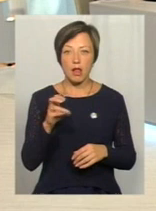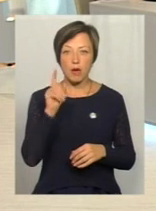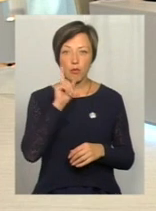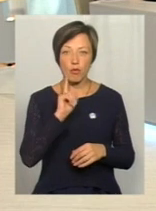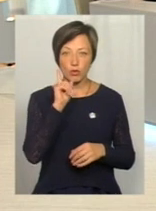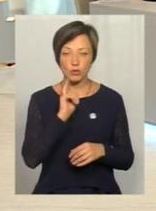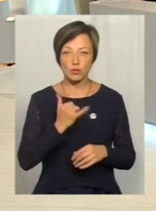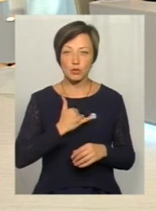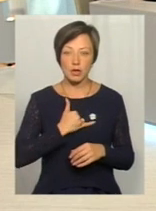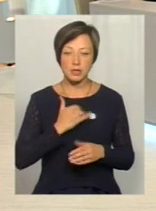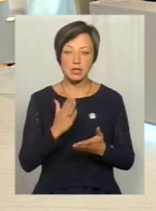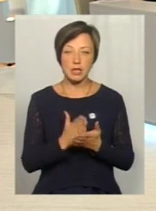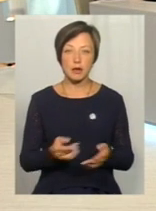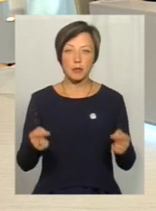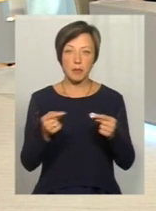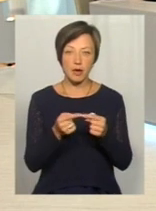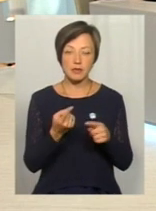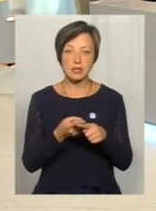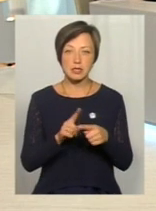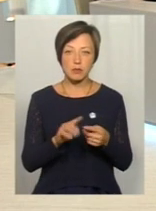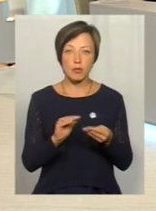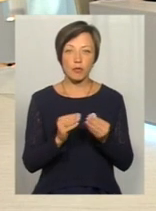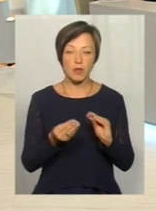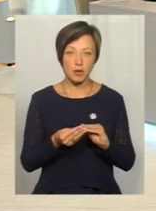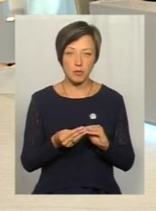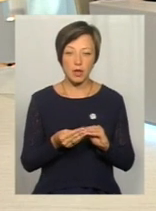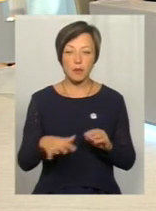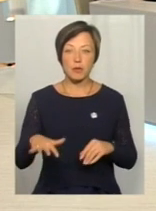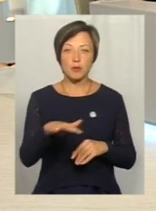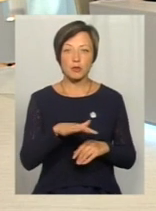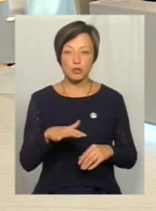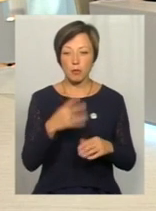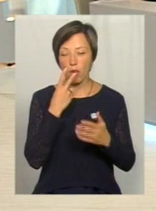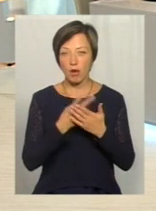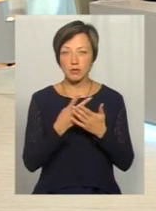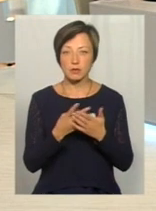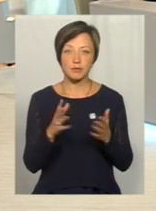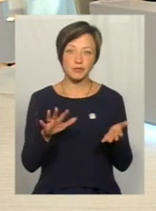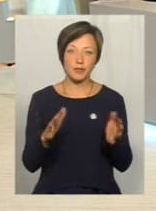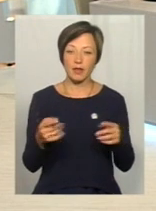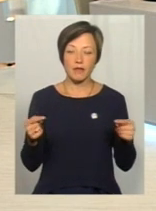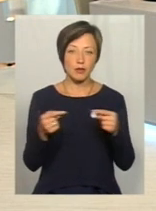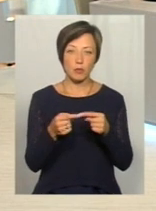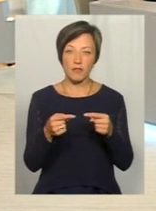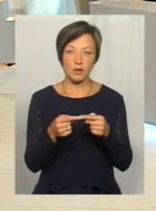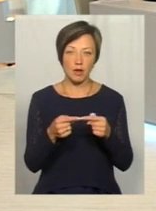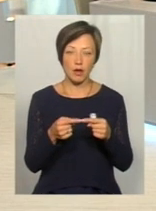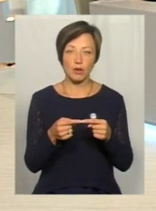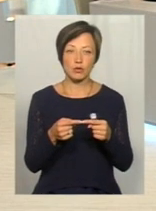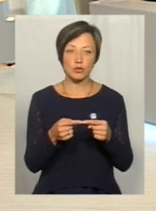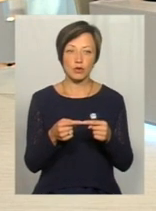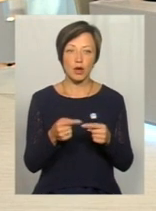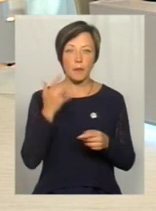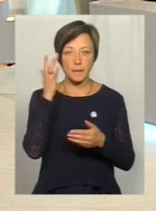що в нас є певні з цим питання. Ті приміщення, які нам показували, вони не відповідають до мети